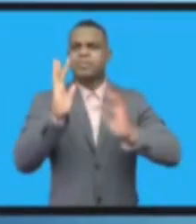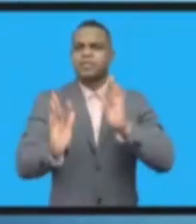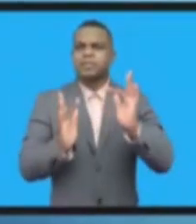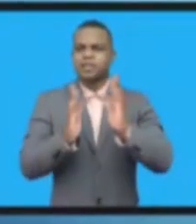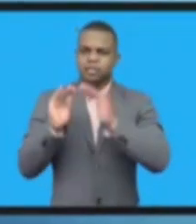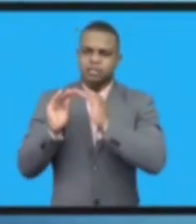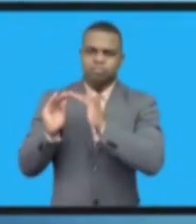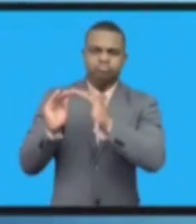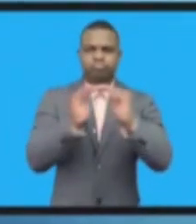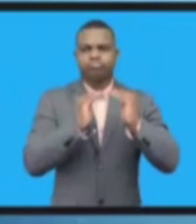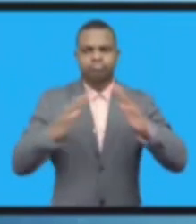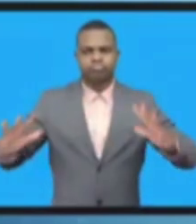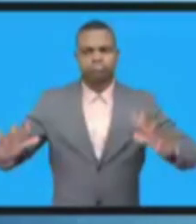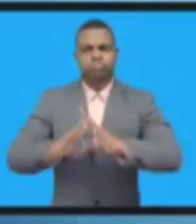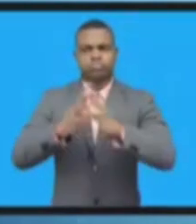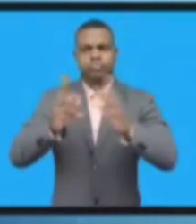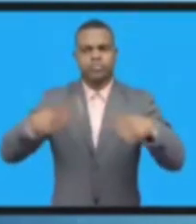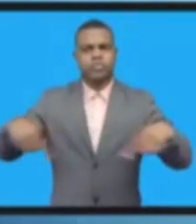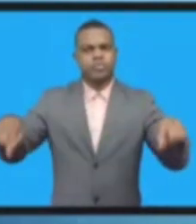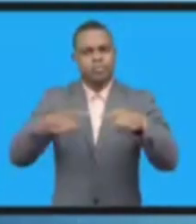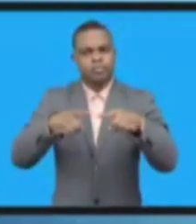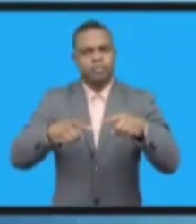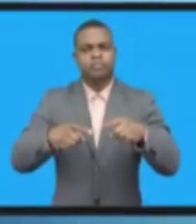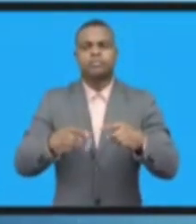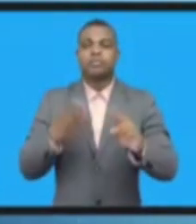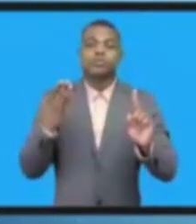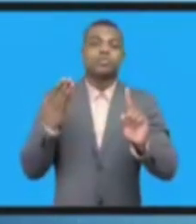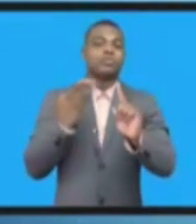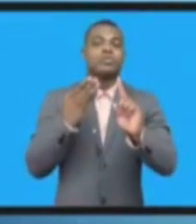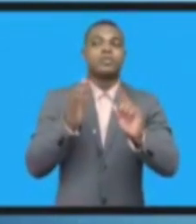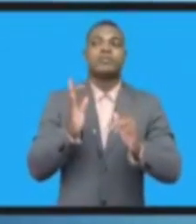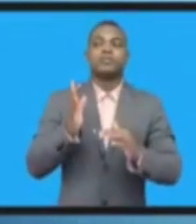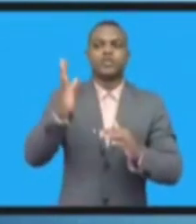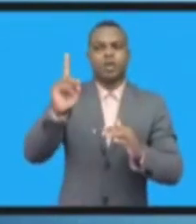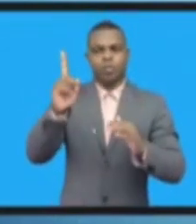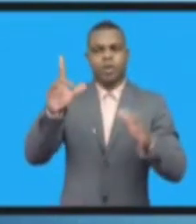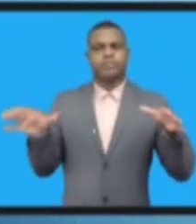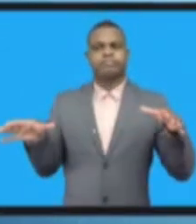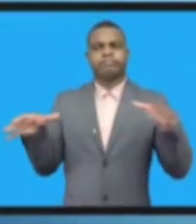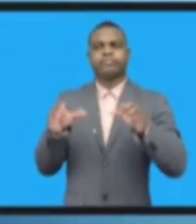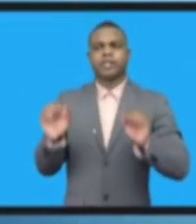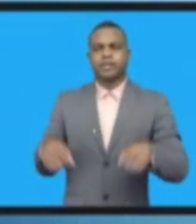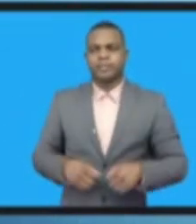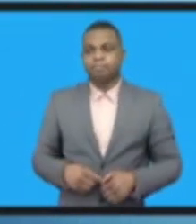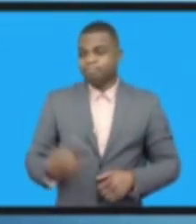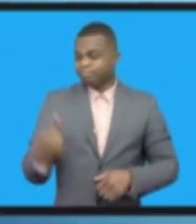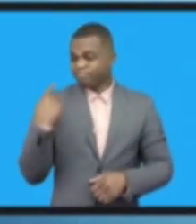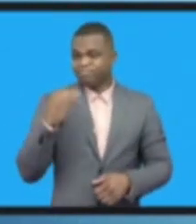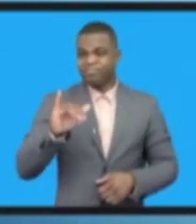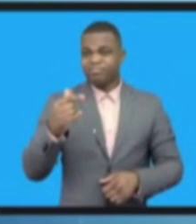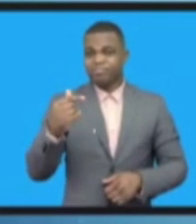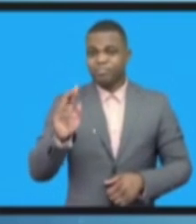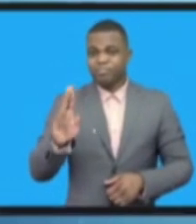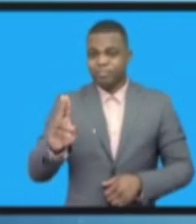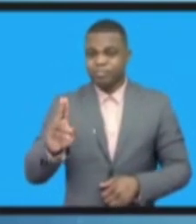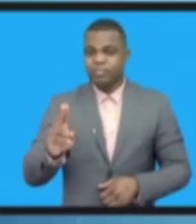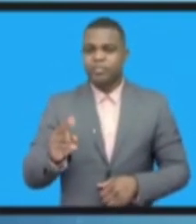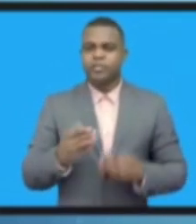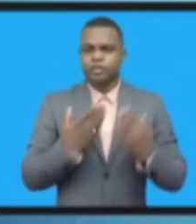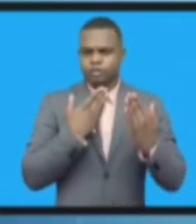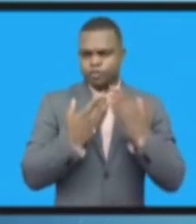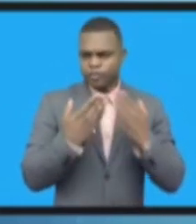И на недавно прошедшей премиотенциальной конференции